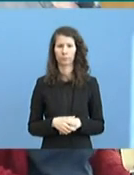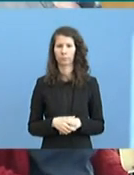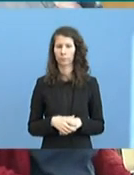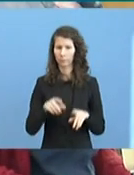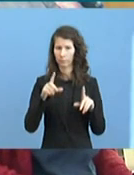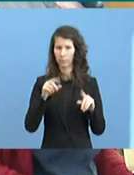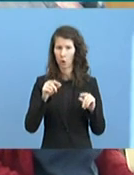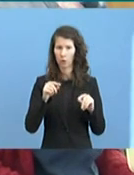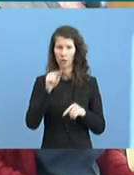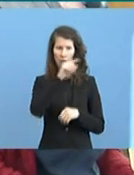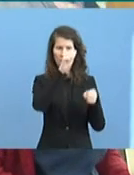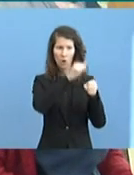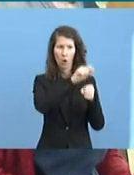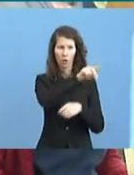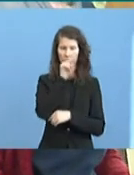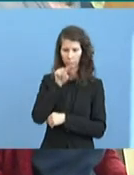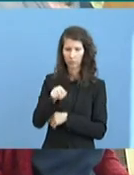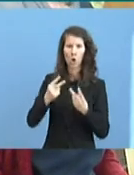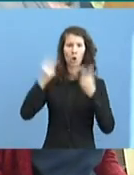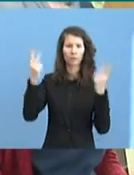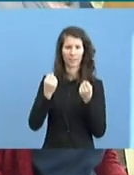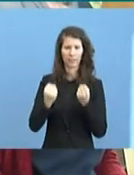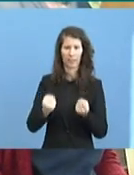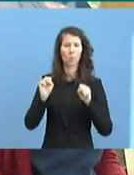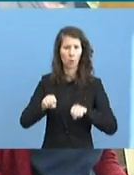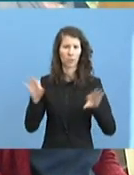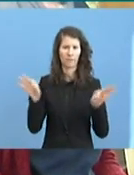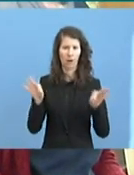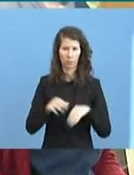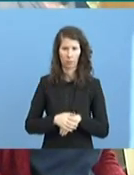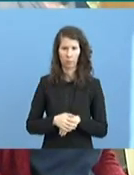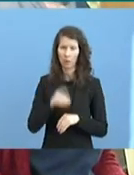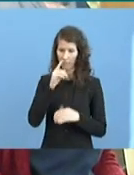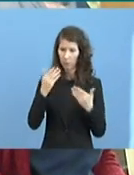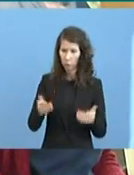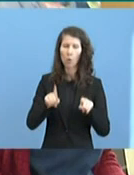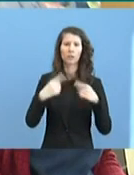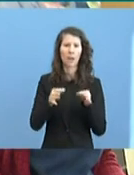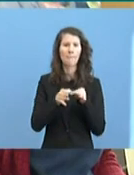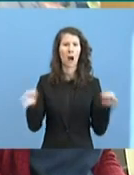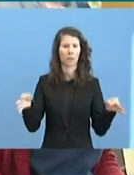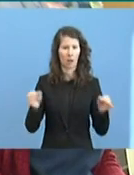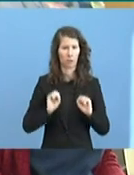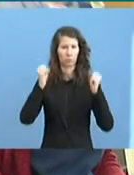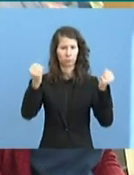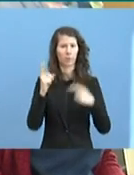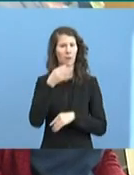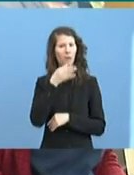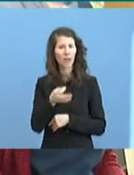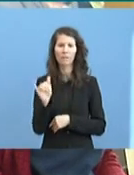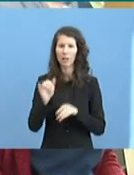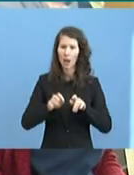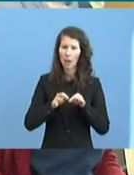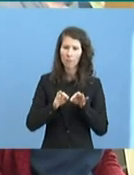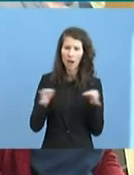öffentliche Sicherheit gefährdet werden kann. Und wenn es so ist, dann werden Maßnahmen ergriffen. Mich interessiert, welche Maßnahmen? Wird der dann geschlossen